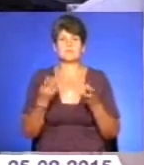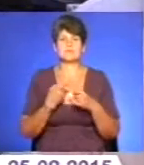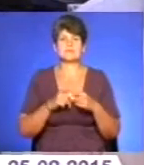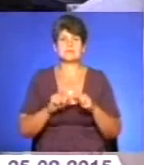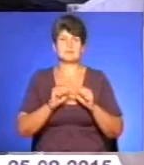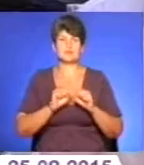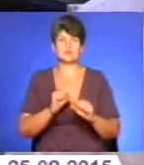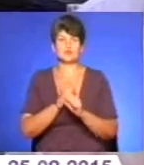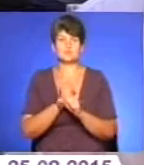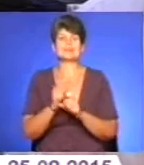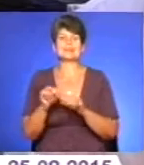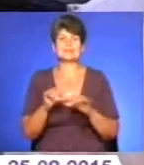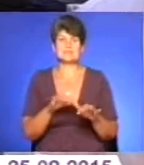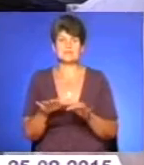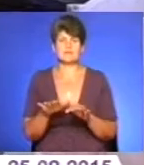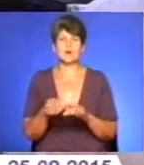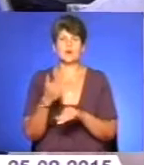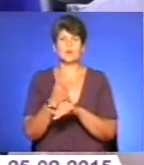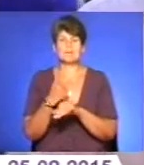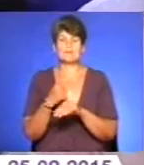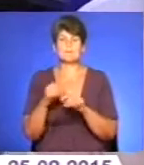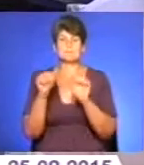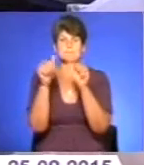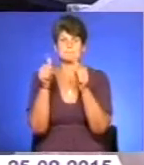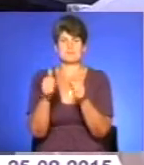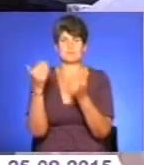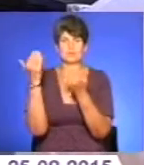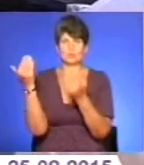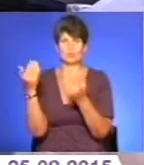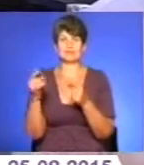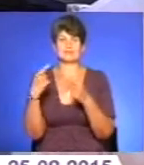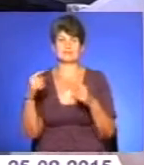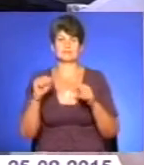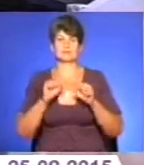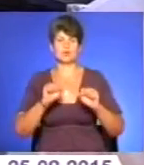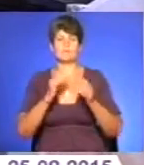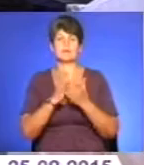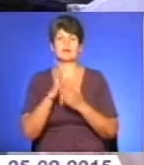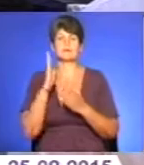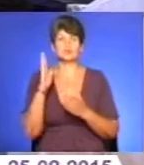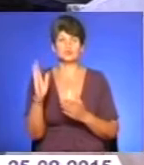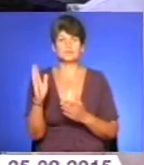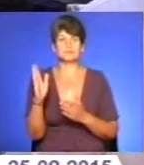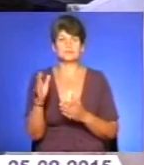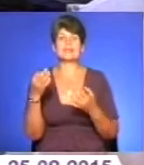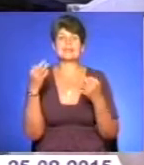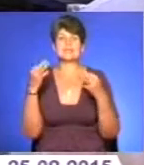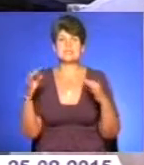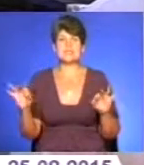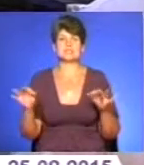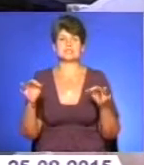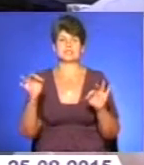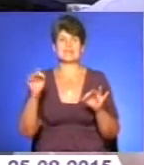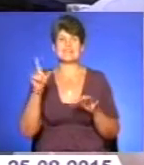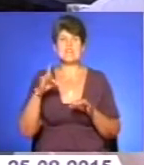патріотизм зробити дієвим. Але головним пам'ятником йому і подібним нашим героєм має бути, звичайно, незалежна, війна,